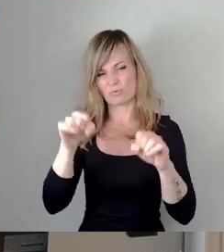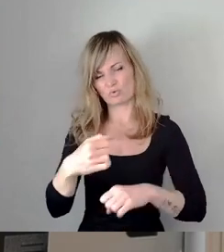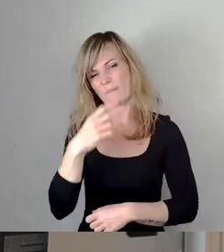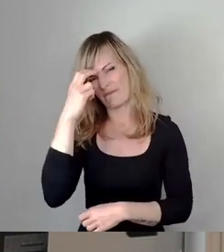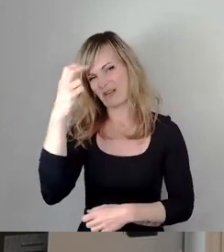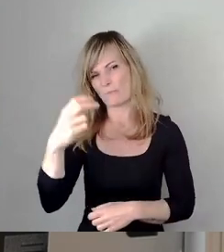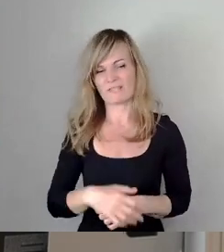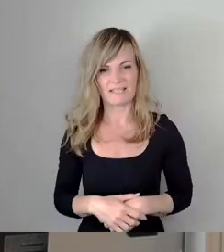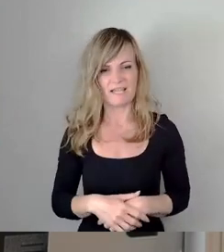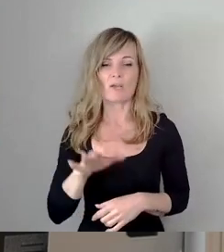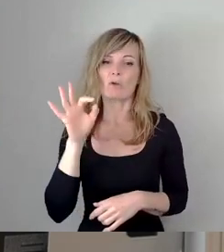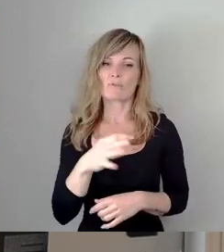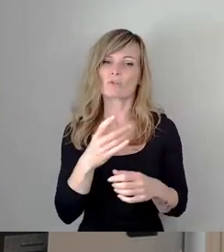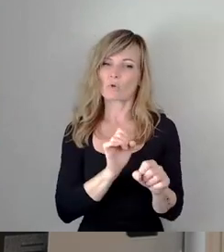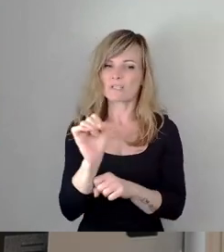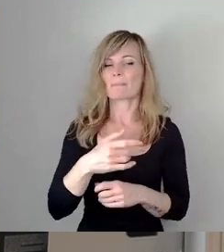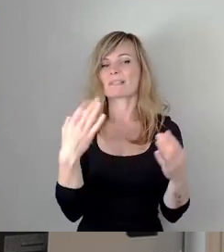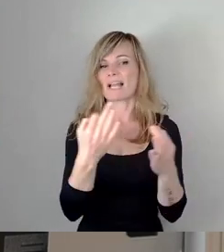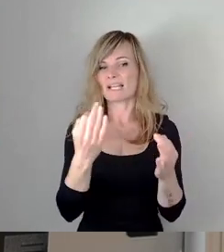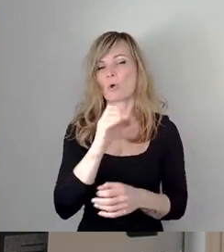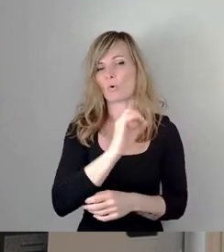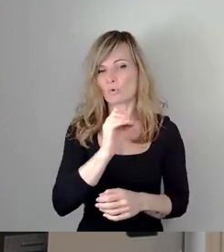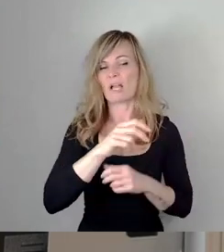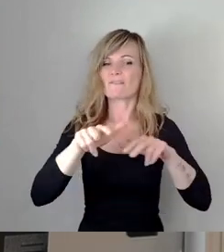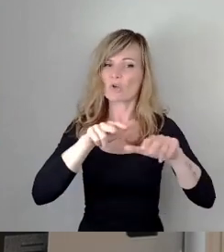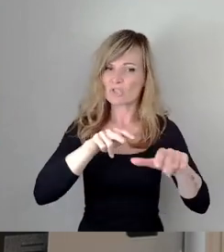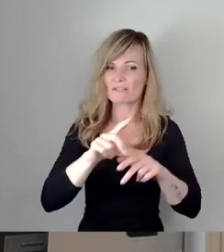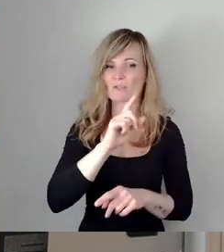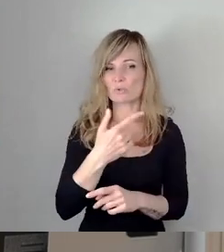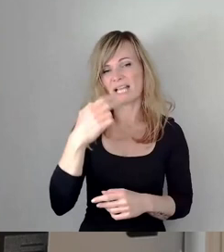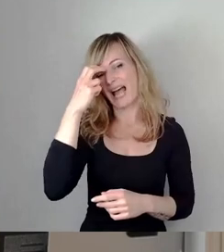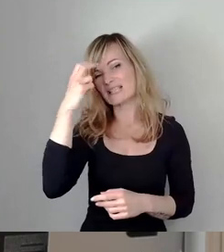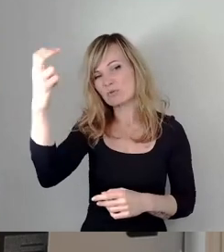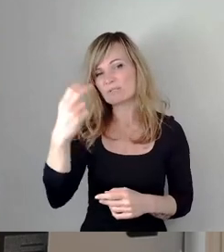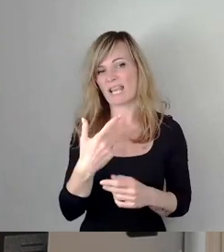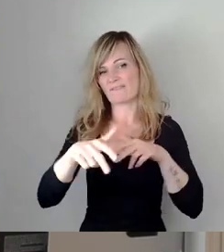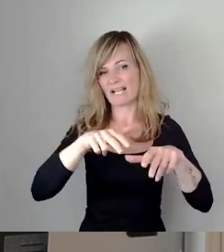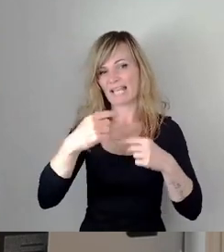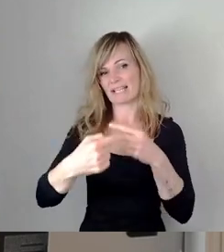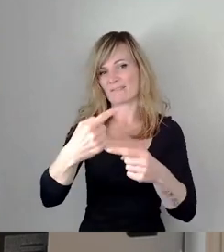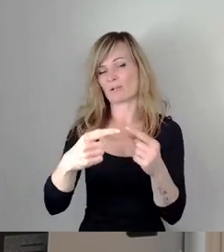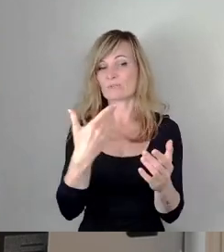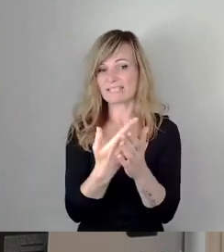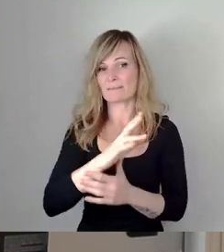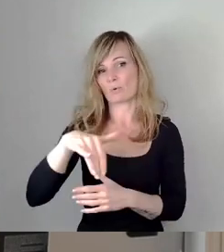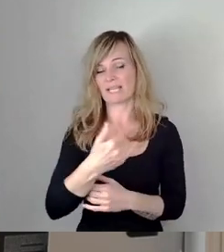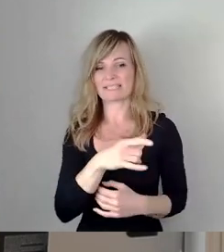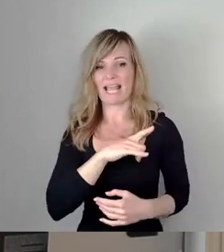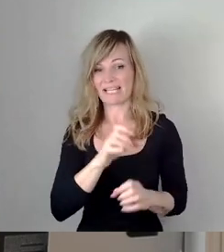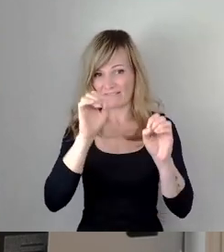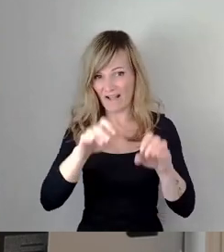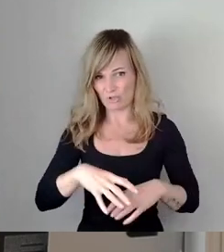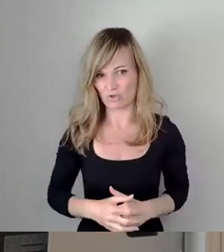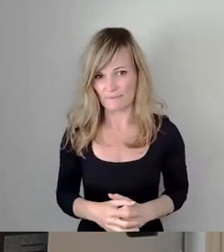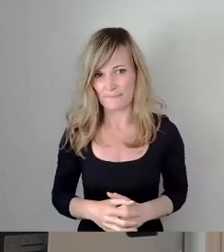Für eine sachliche, ökologische, wirtschaftliche und rationelle Verkehrsentwicklung ist das Projekt eigentlich falsch. Die